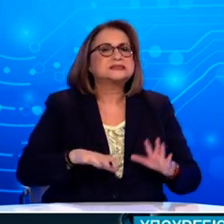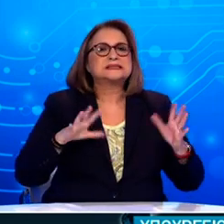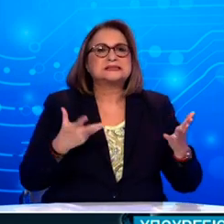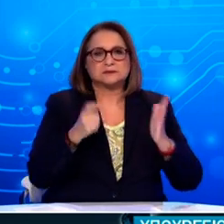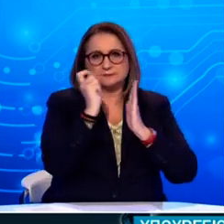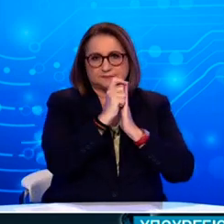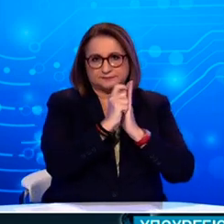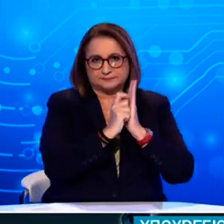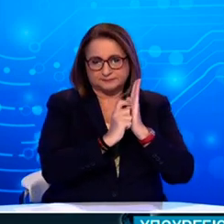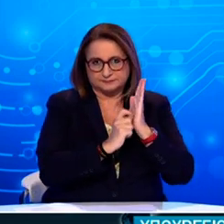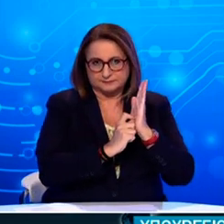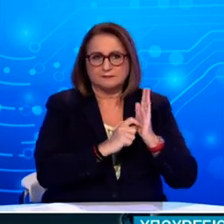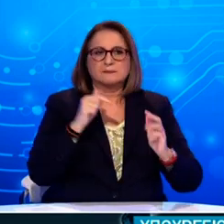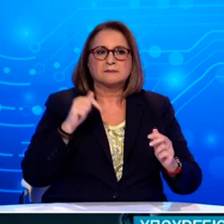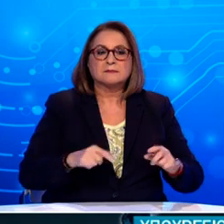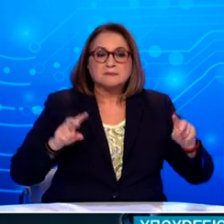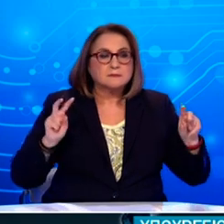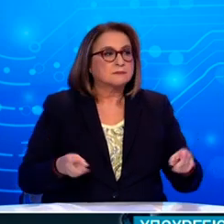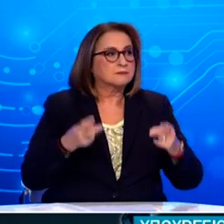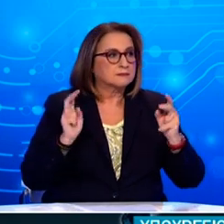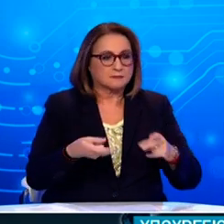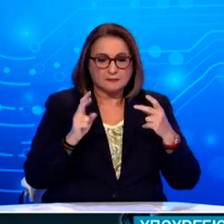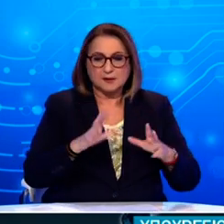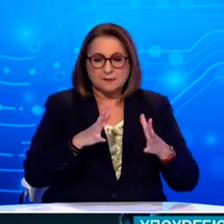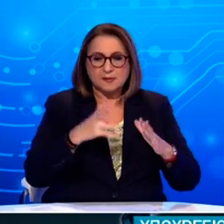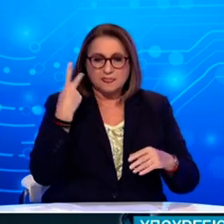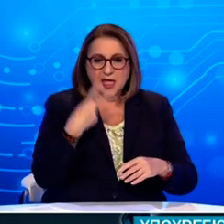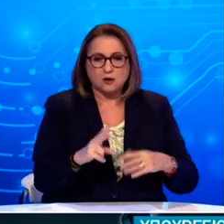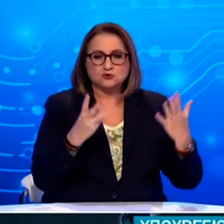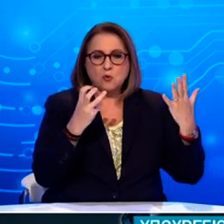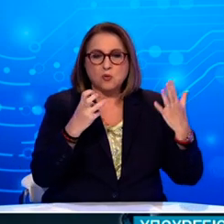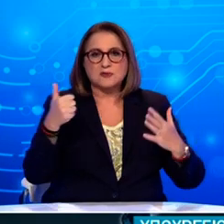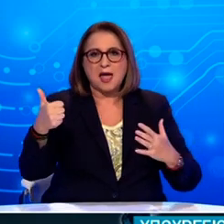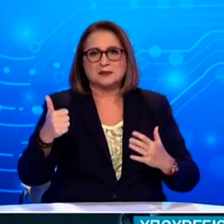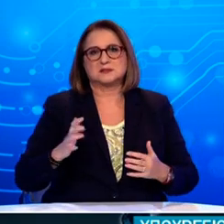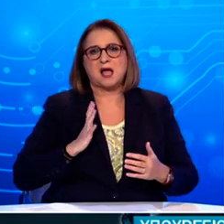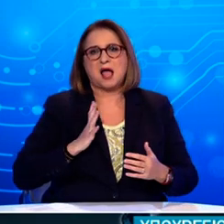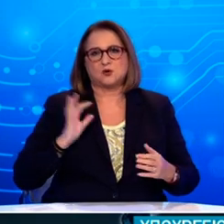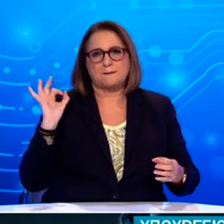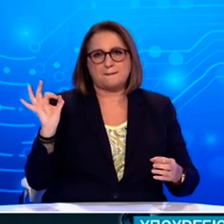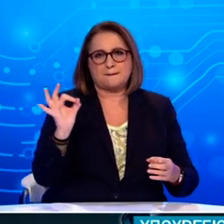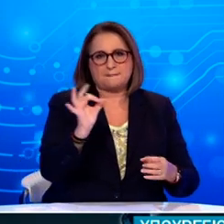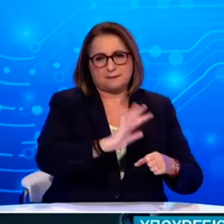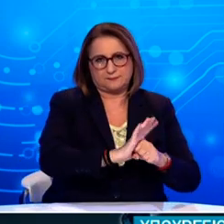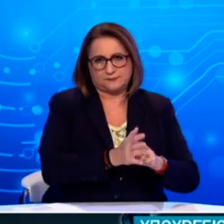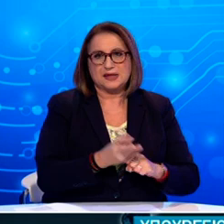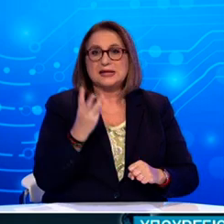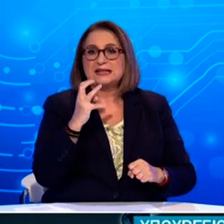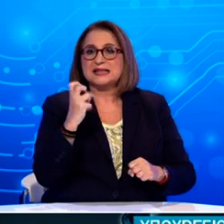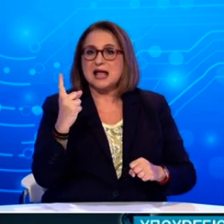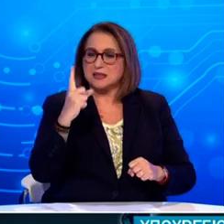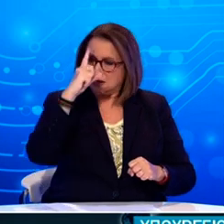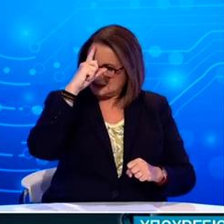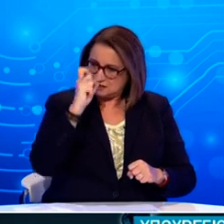Οι νέες διαγνώσεις της νόσου είναι 286, εκ των οποίων 31 συνδέονται με γνωστές ήρωες.